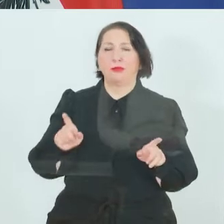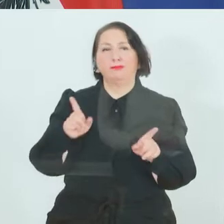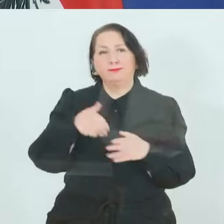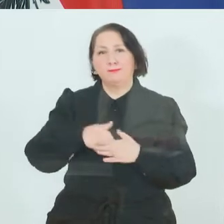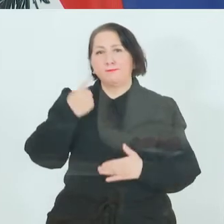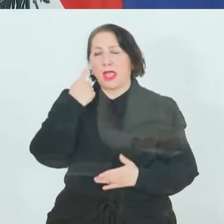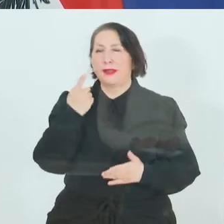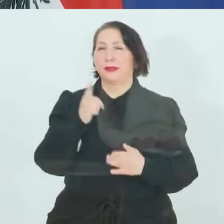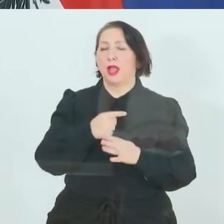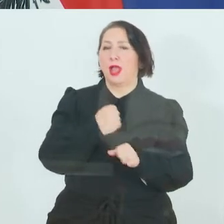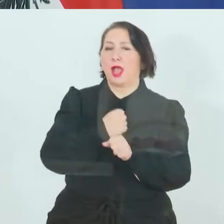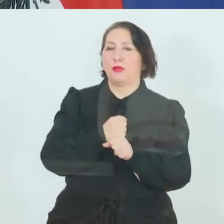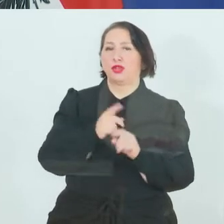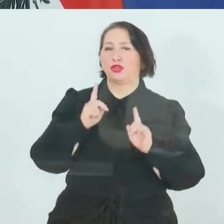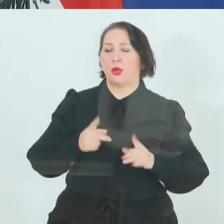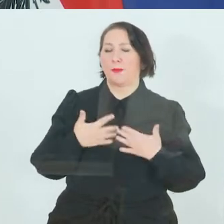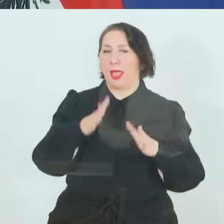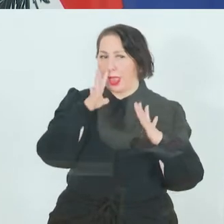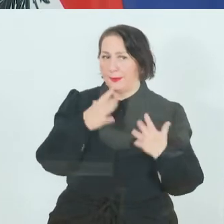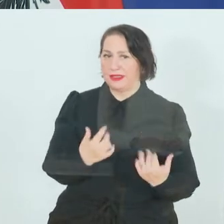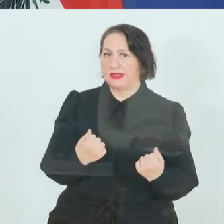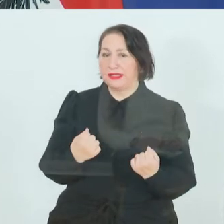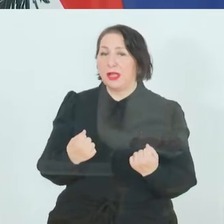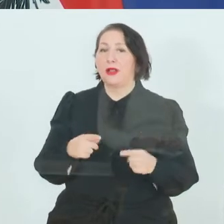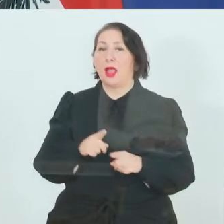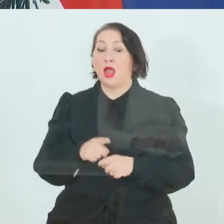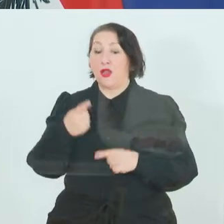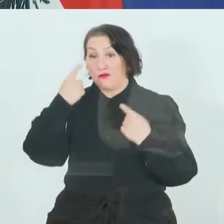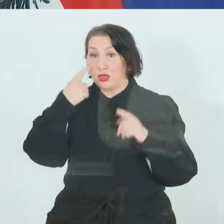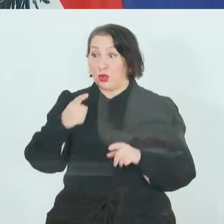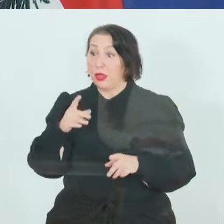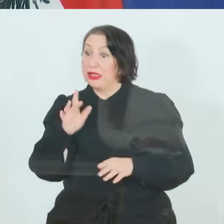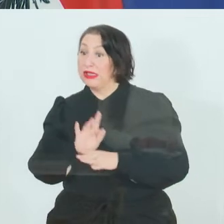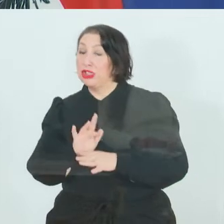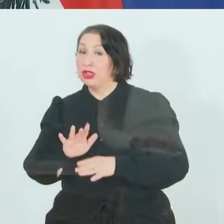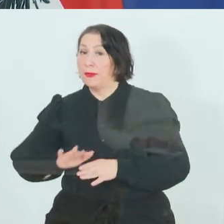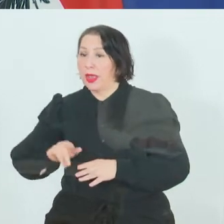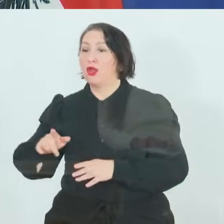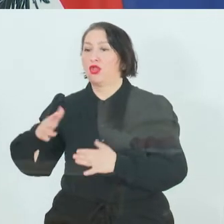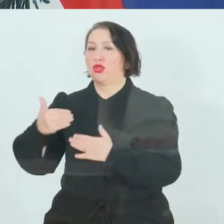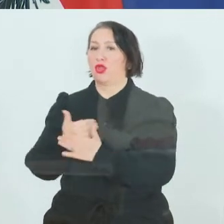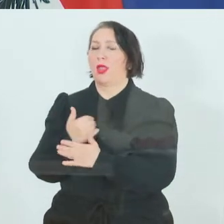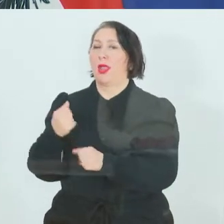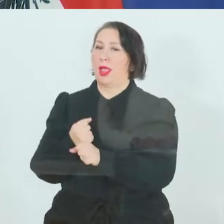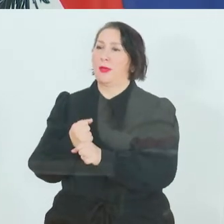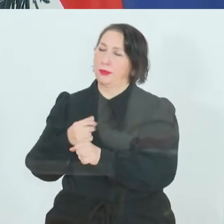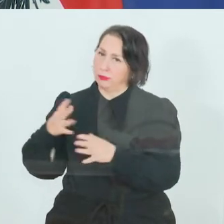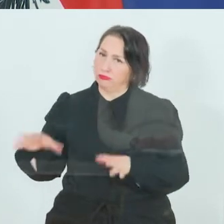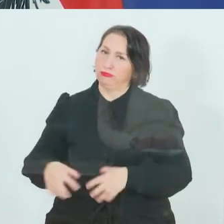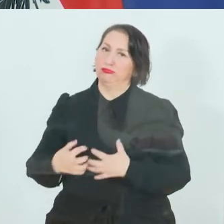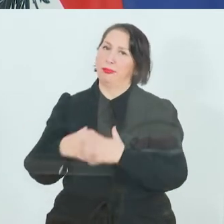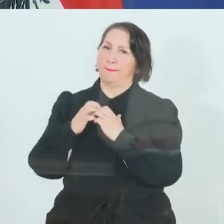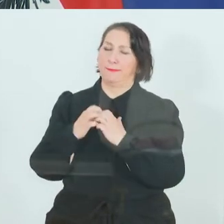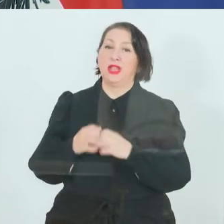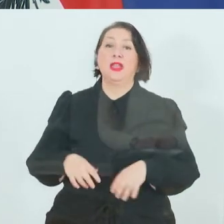sichern und zugleich aber auch, und das besonders im versorgungskritischen Bereich, neue Jobs schaffen. Gemeinsam mit den